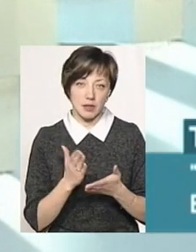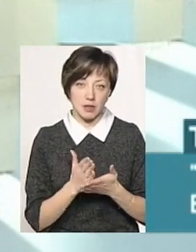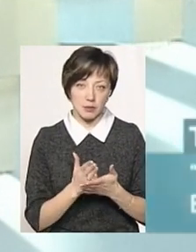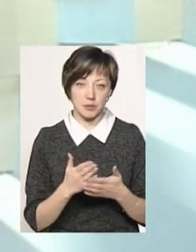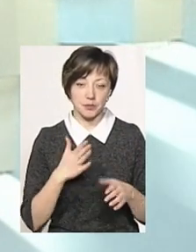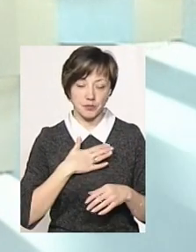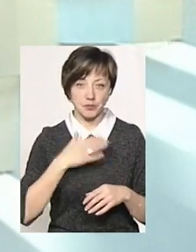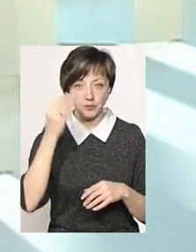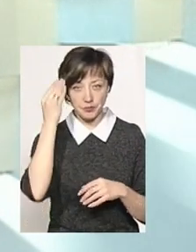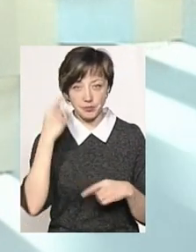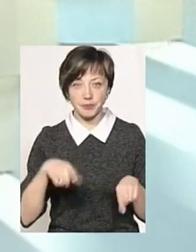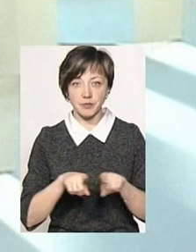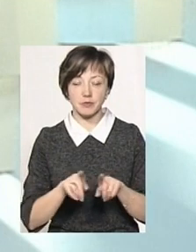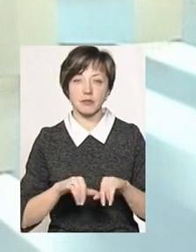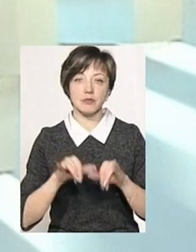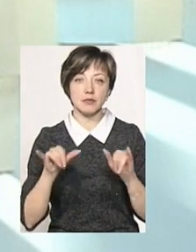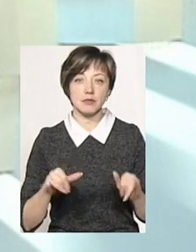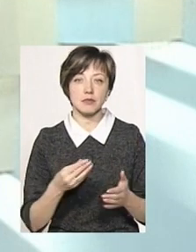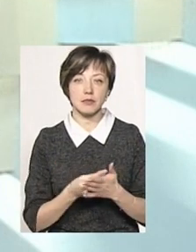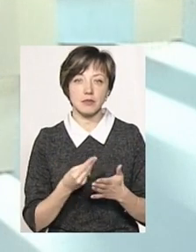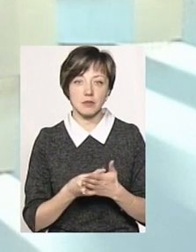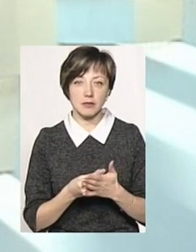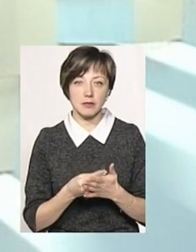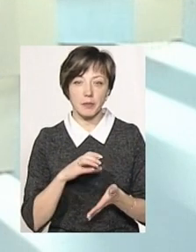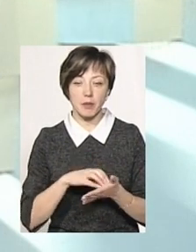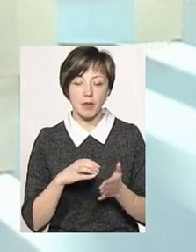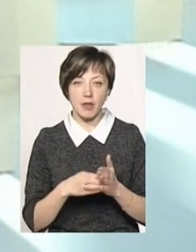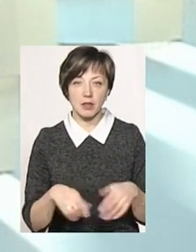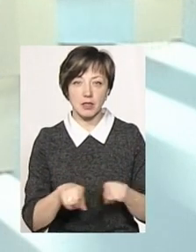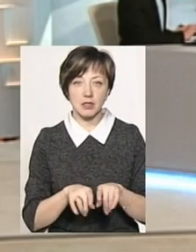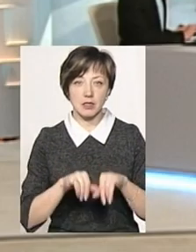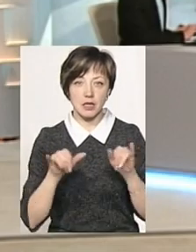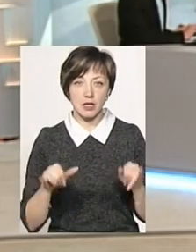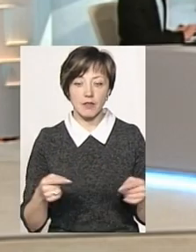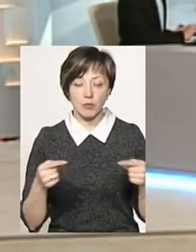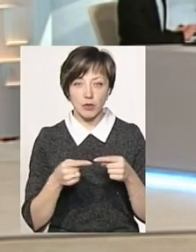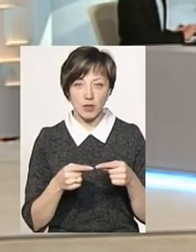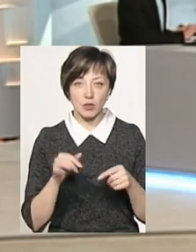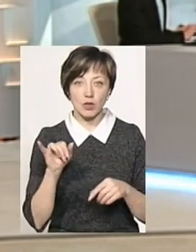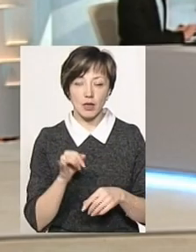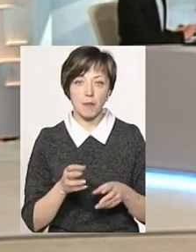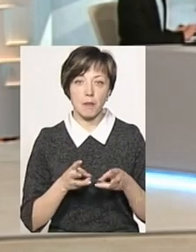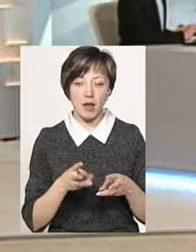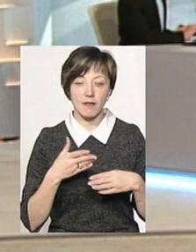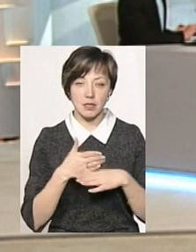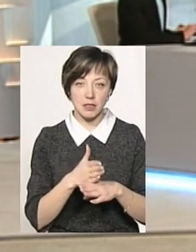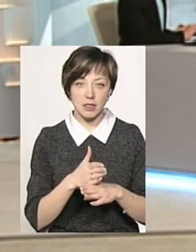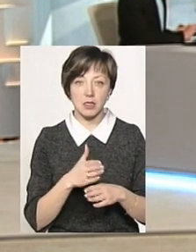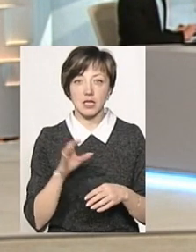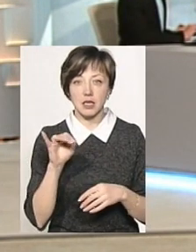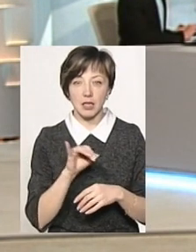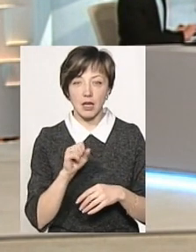я так, на мою думку, тому от зросла вартість пелет настільки. Ну, відповідно, теж і зросла і паливна тріска.